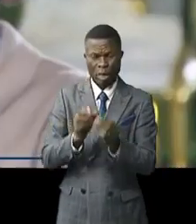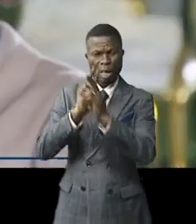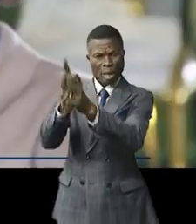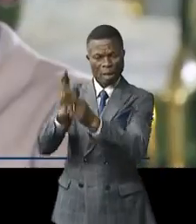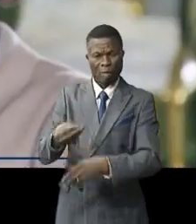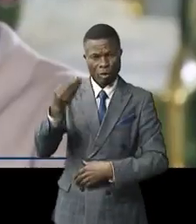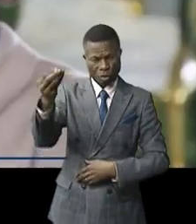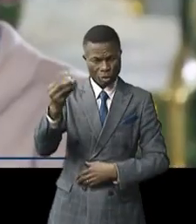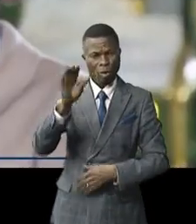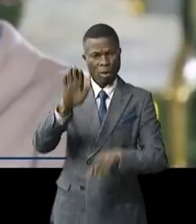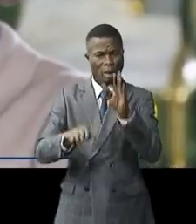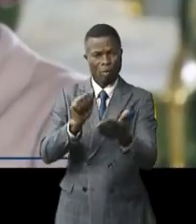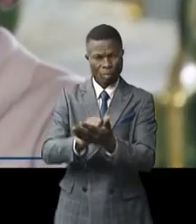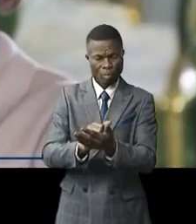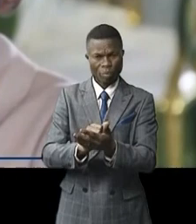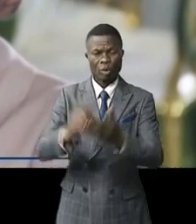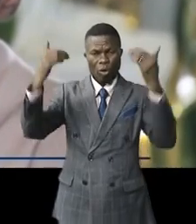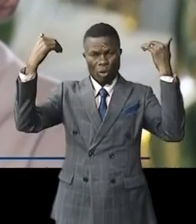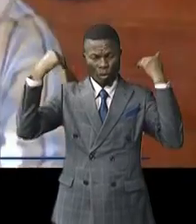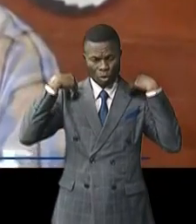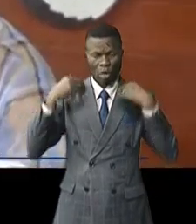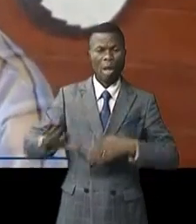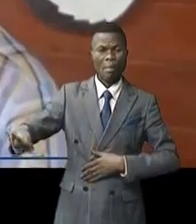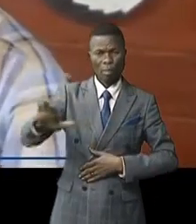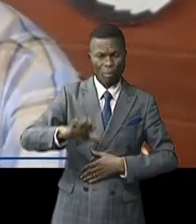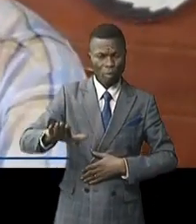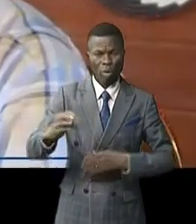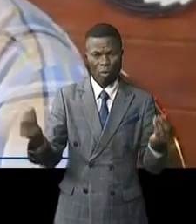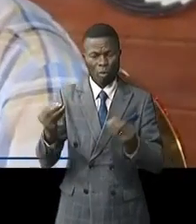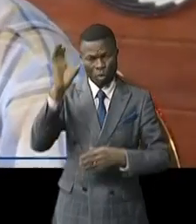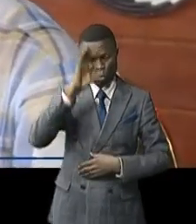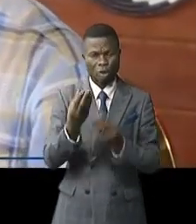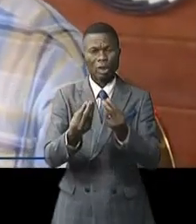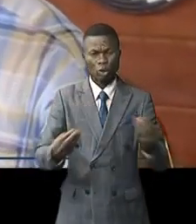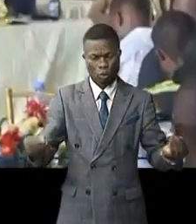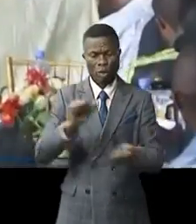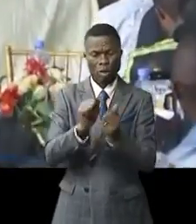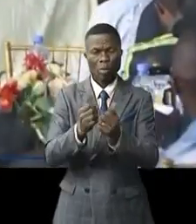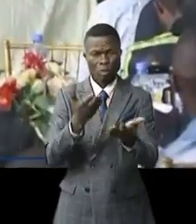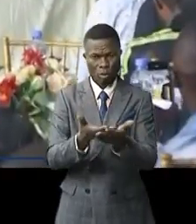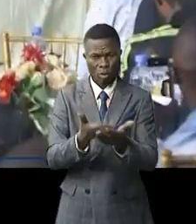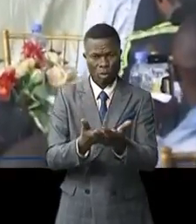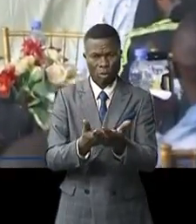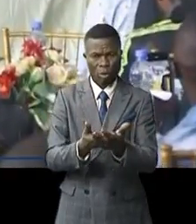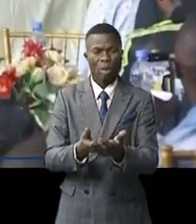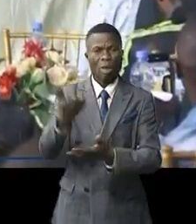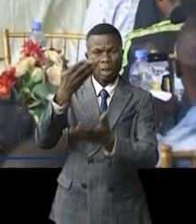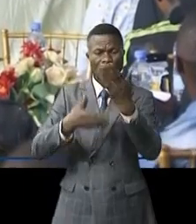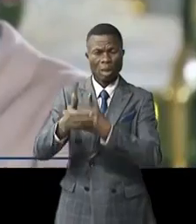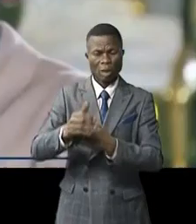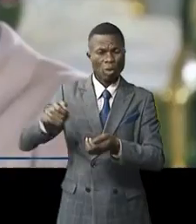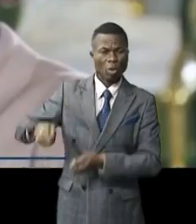le rapport de ces démarches auprès des autorités du pays en vue de faire entendre sa voix. Pour le représentant des